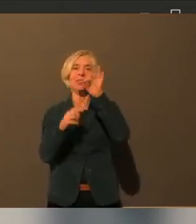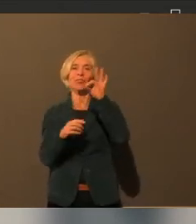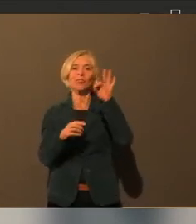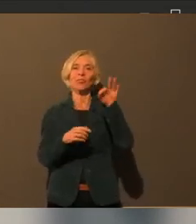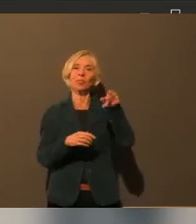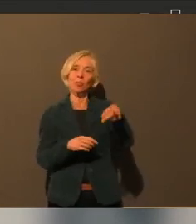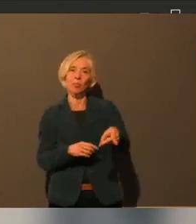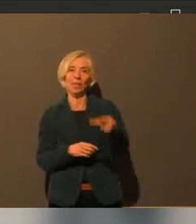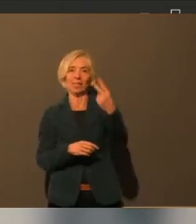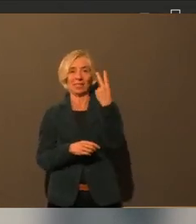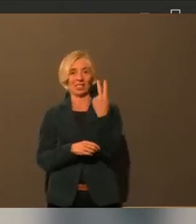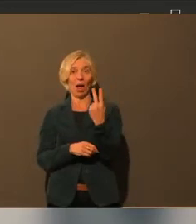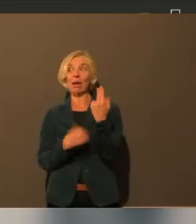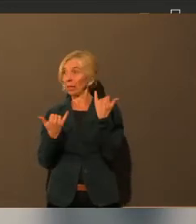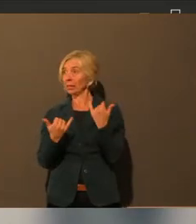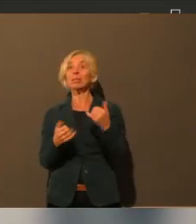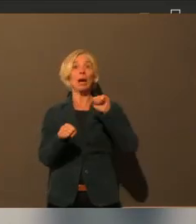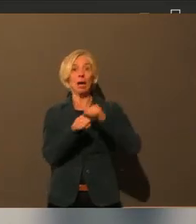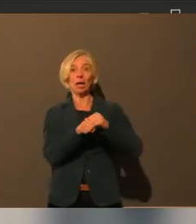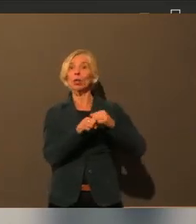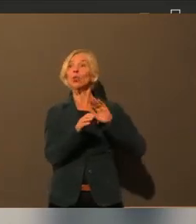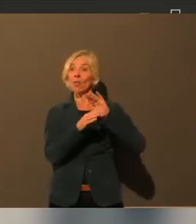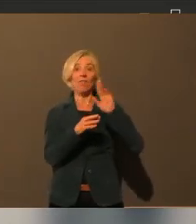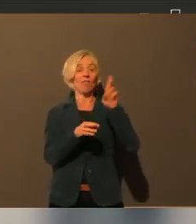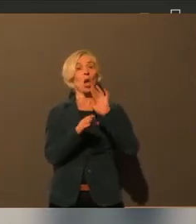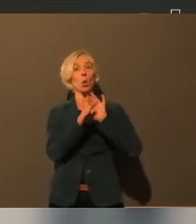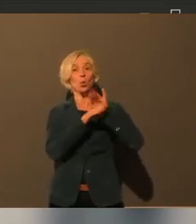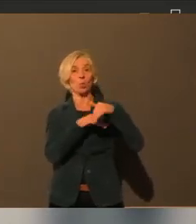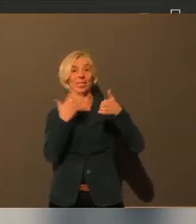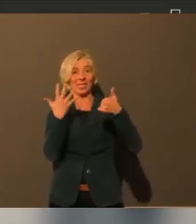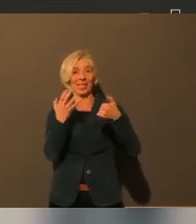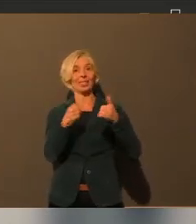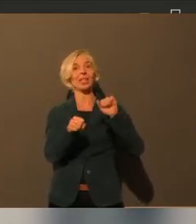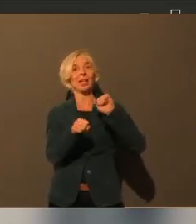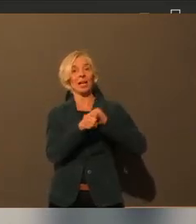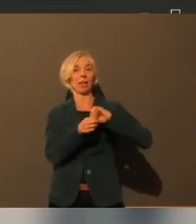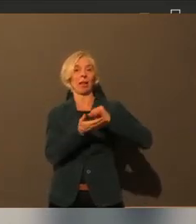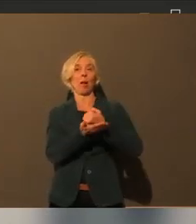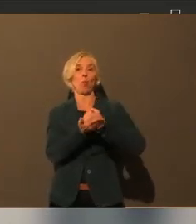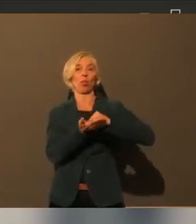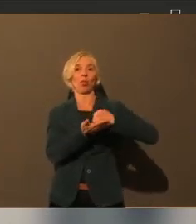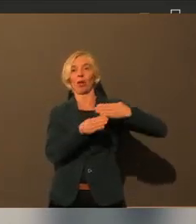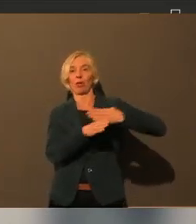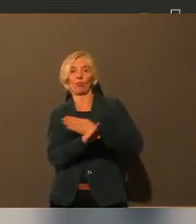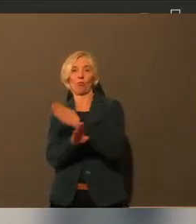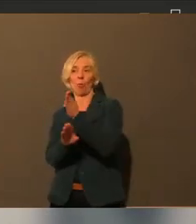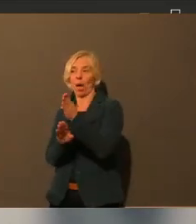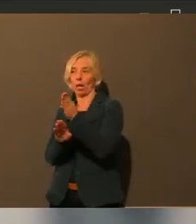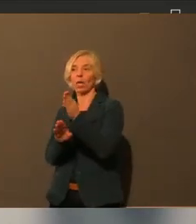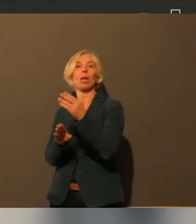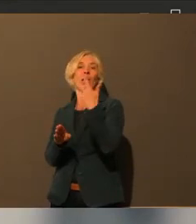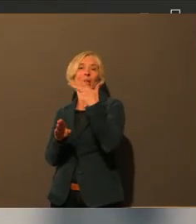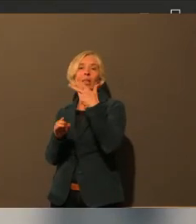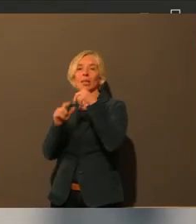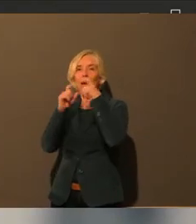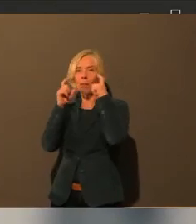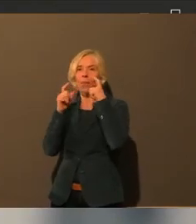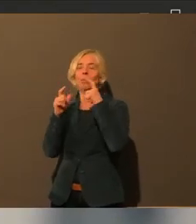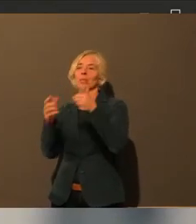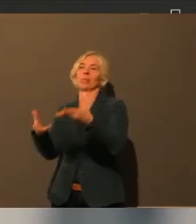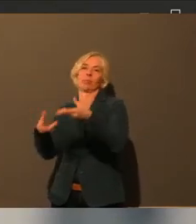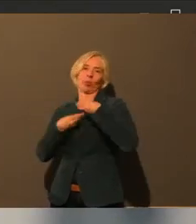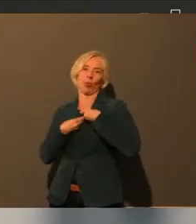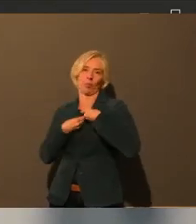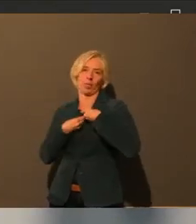Tagen über die Medien gegangen. Also auch da wird ja jetzt nachgesteuert, dass da noch mehr Schutz gewährleistet wird. Jetzt sage ich den